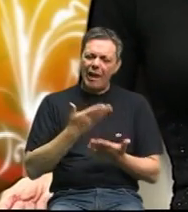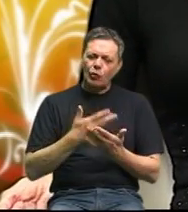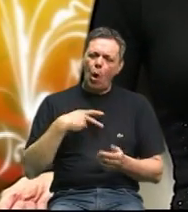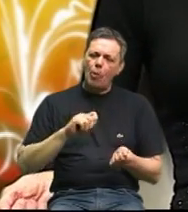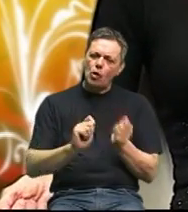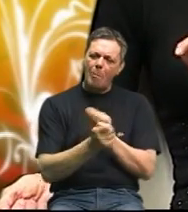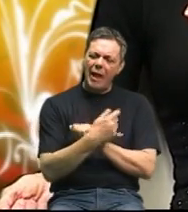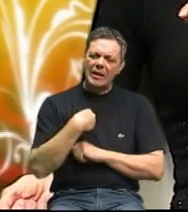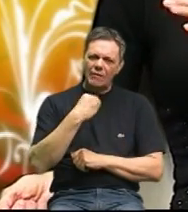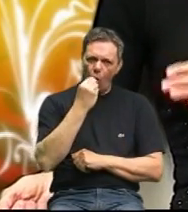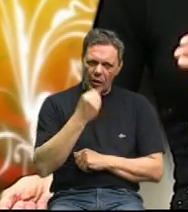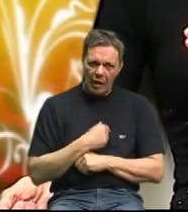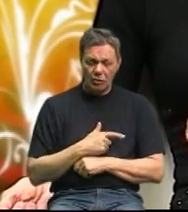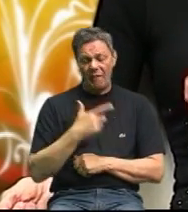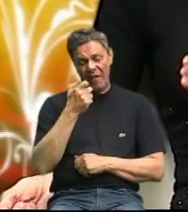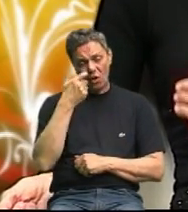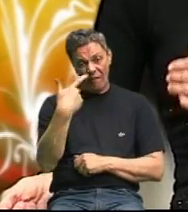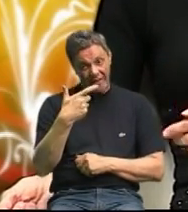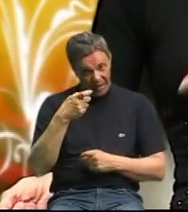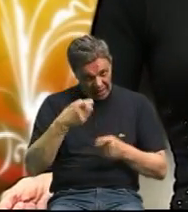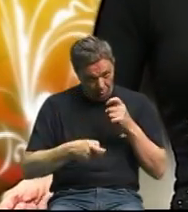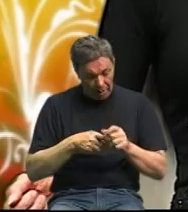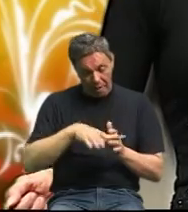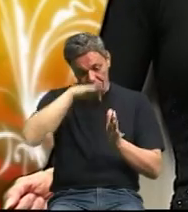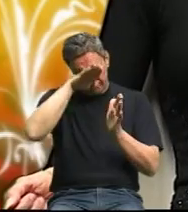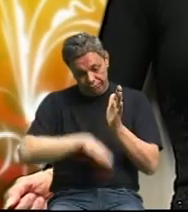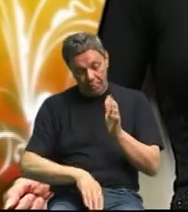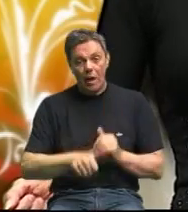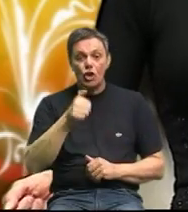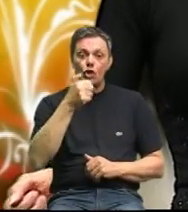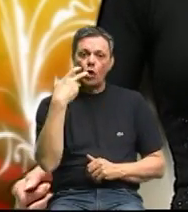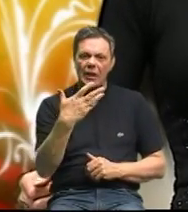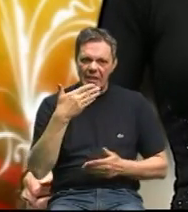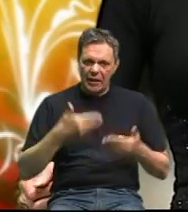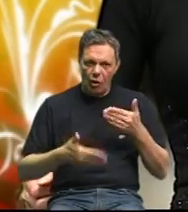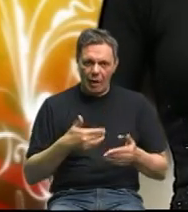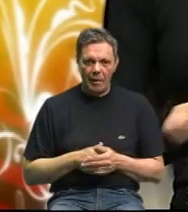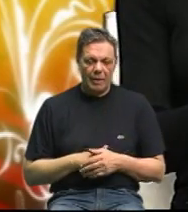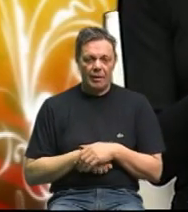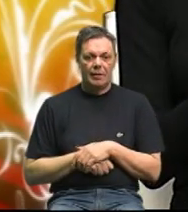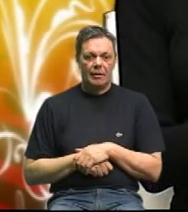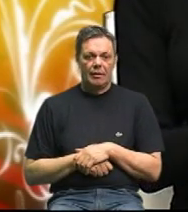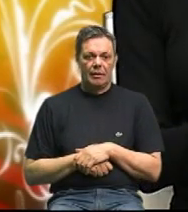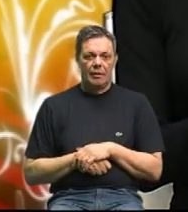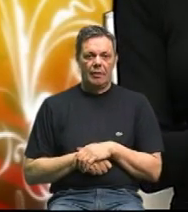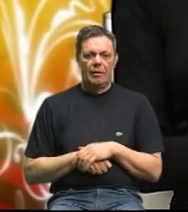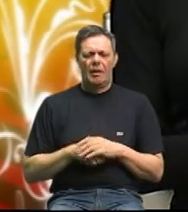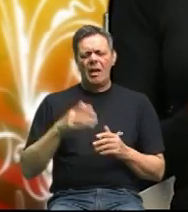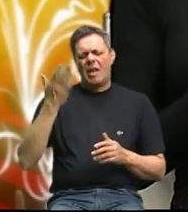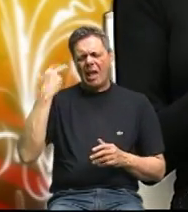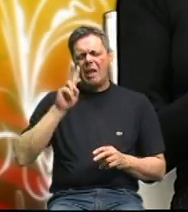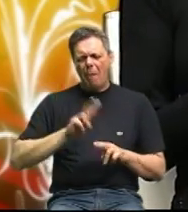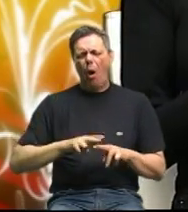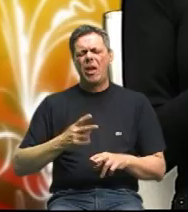i iz 226 kila skinul na 130 super danas je to imal vysoký krvný